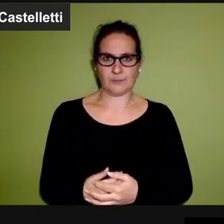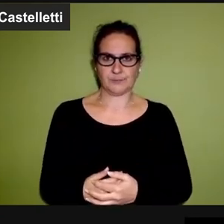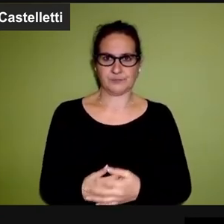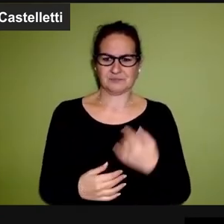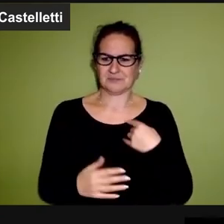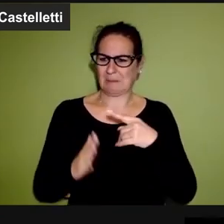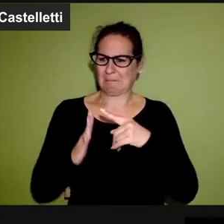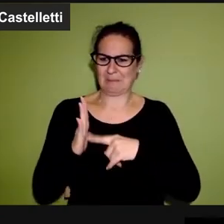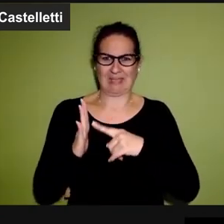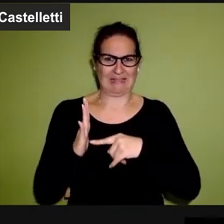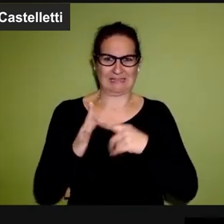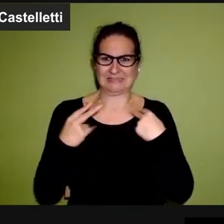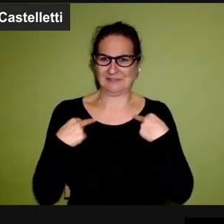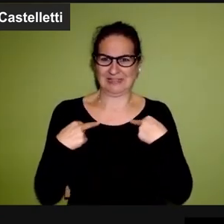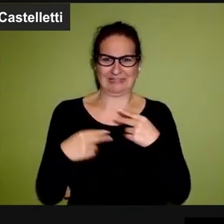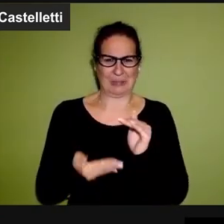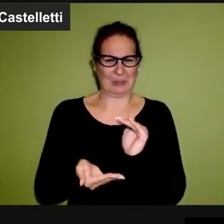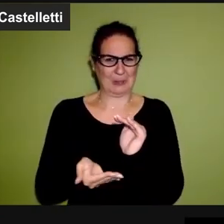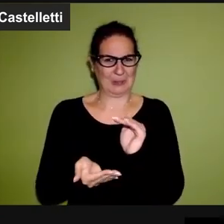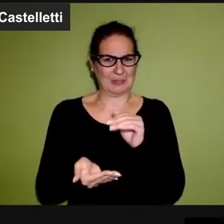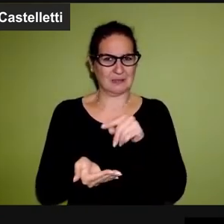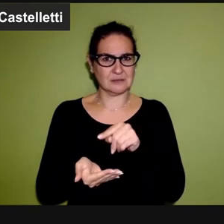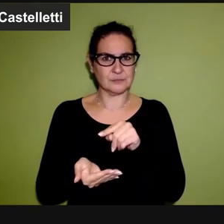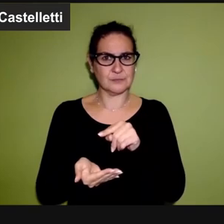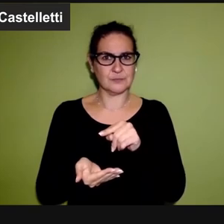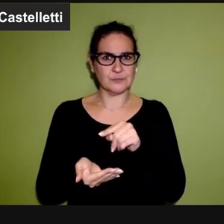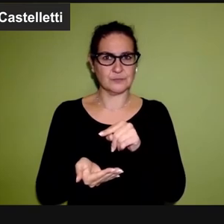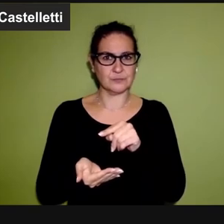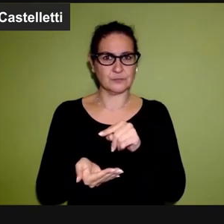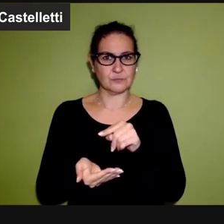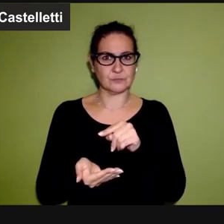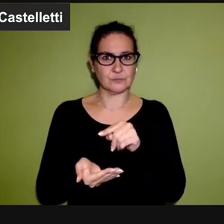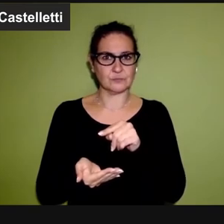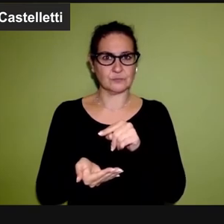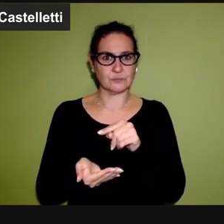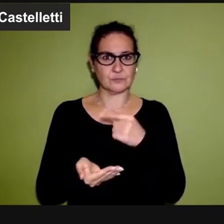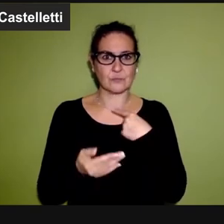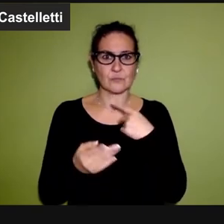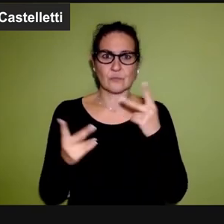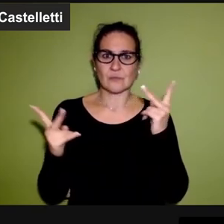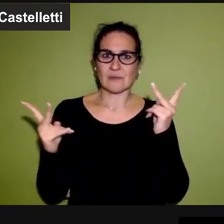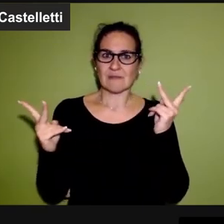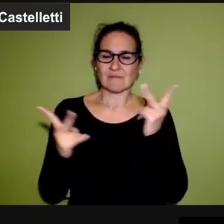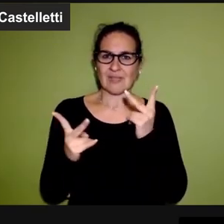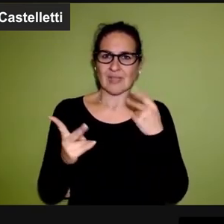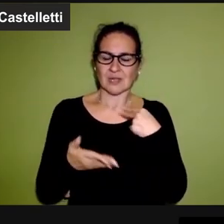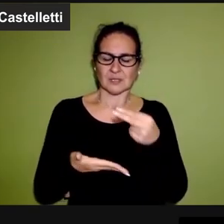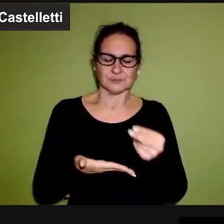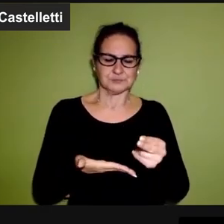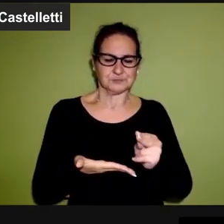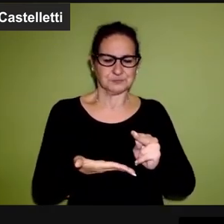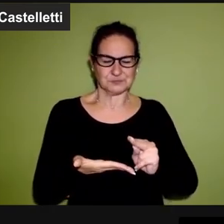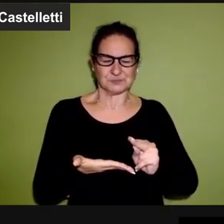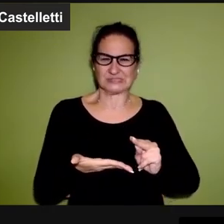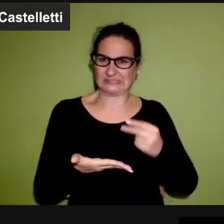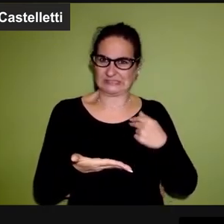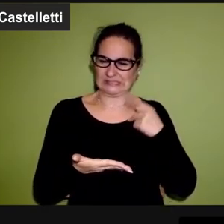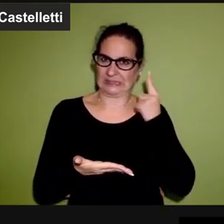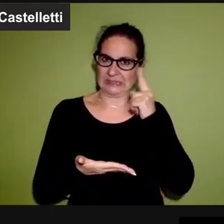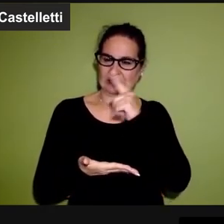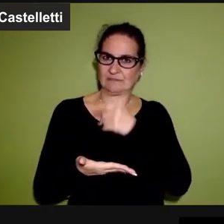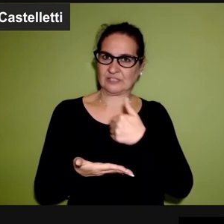credo, alcuni mesi, che ho fatto difficoltà a